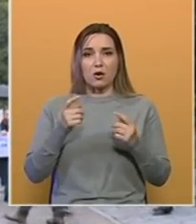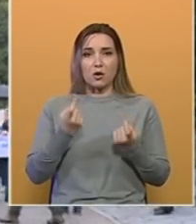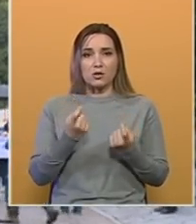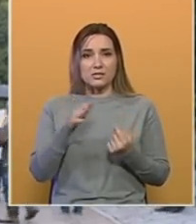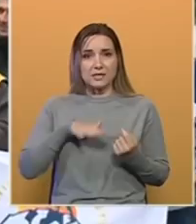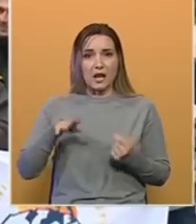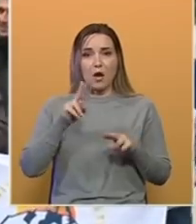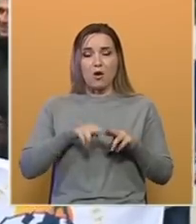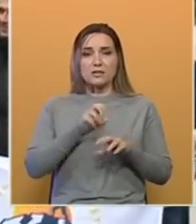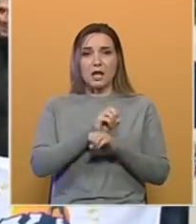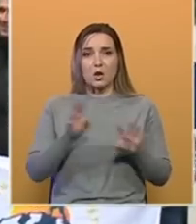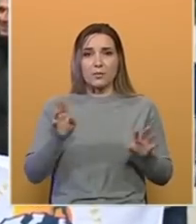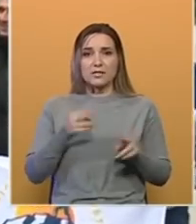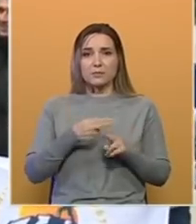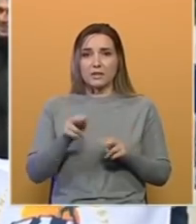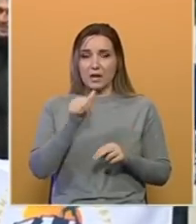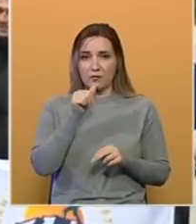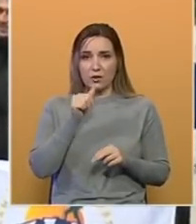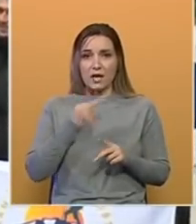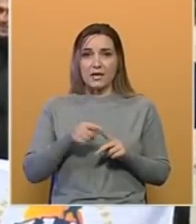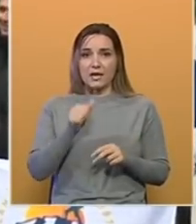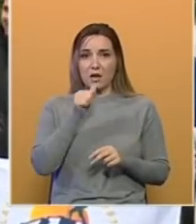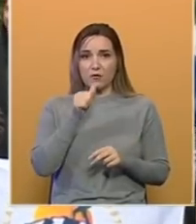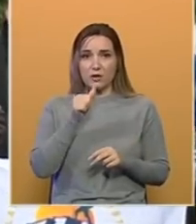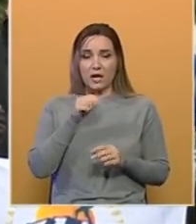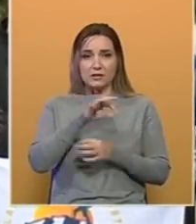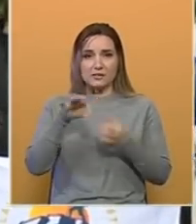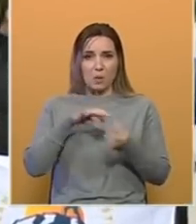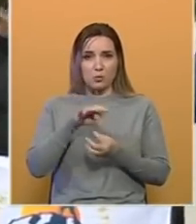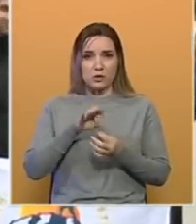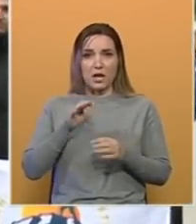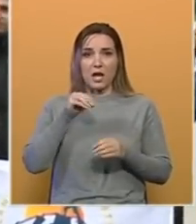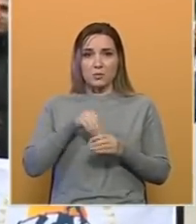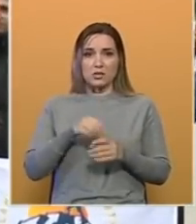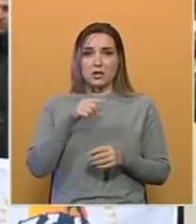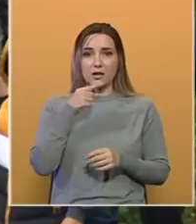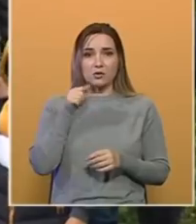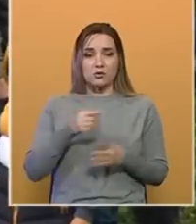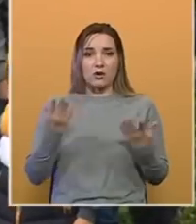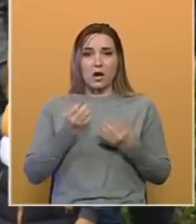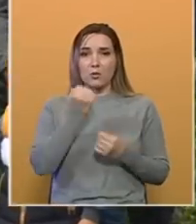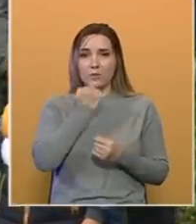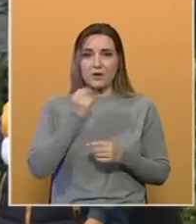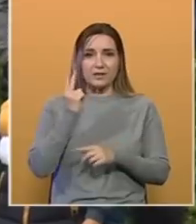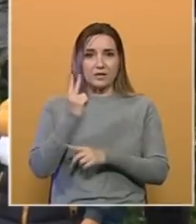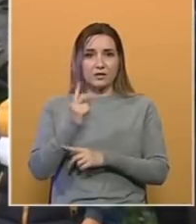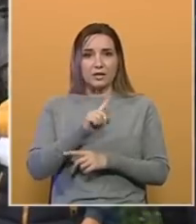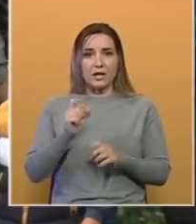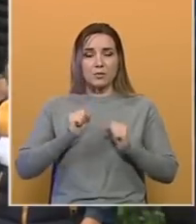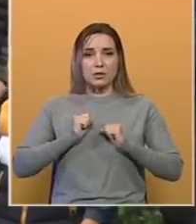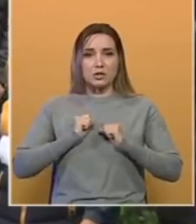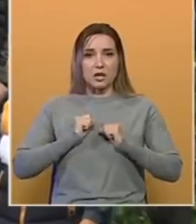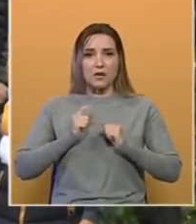željeznog polja ostalo bez pitke vode jer je voda zamučena. Mještani navode i to kako se privatne tvrtke ne